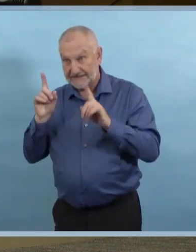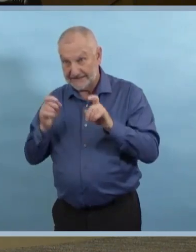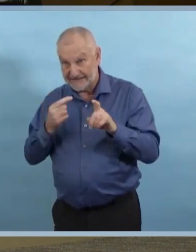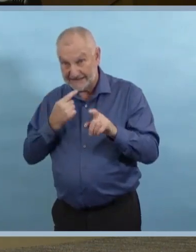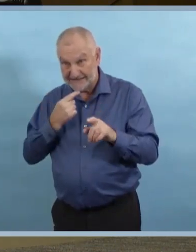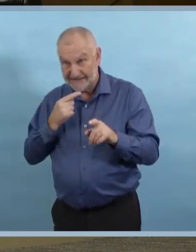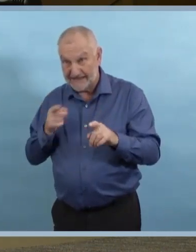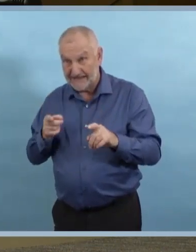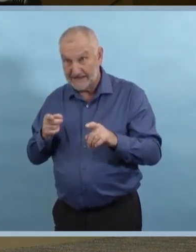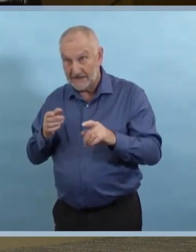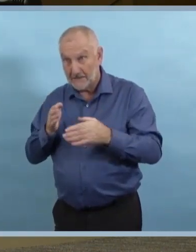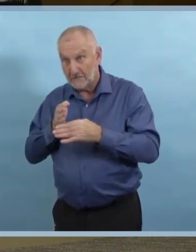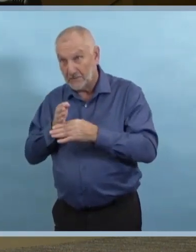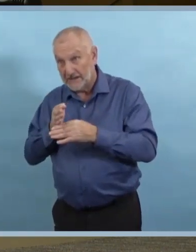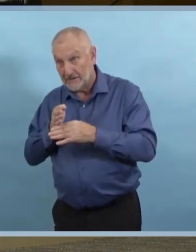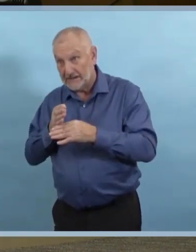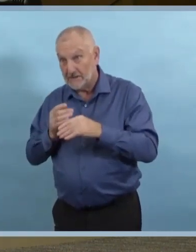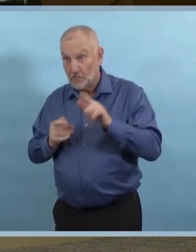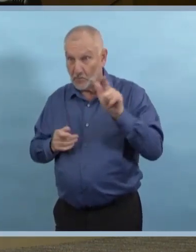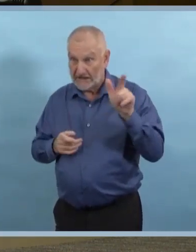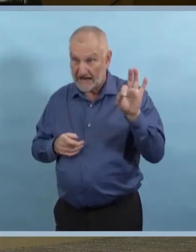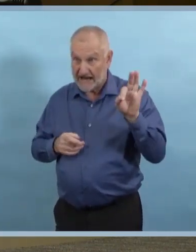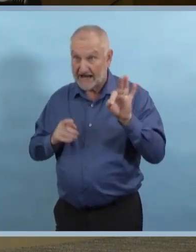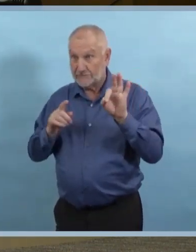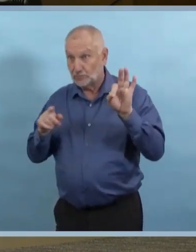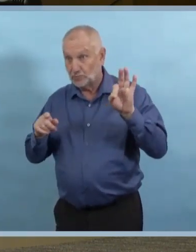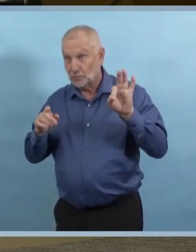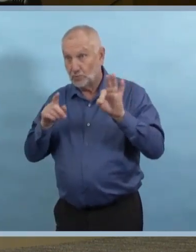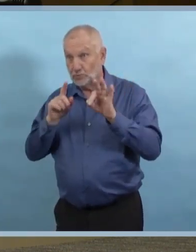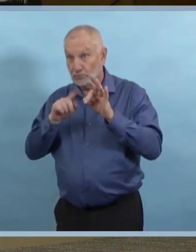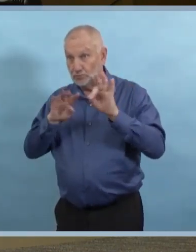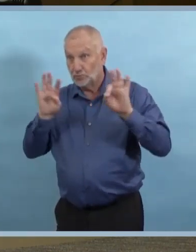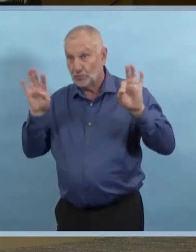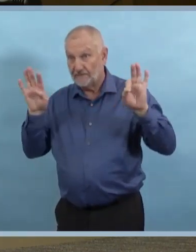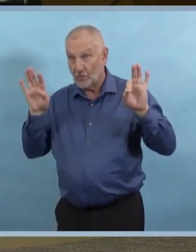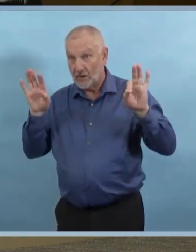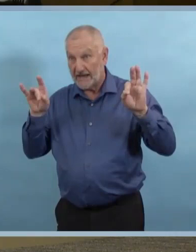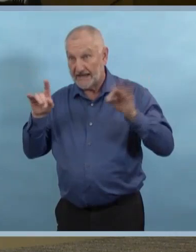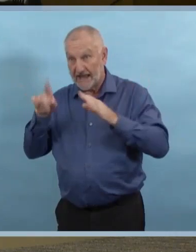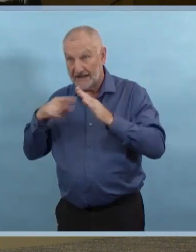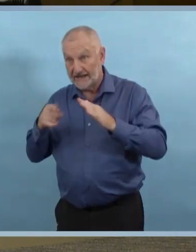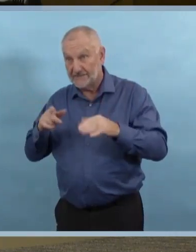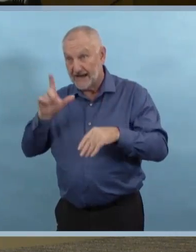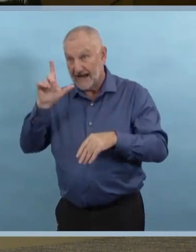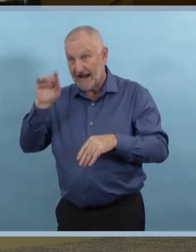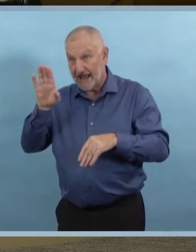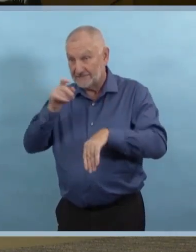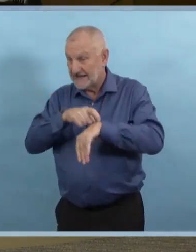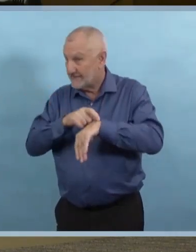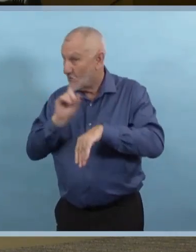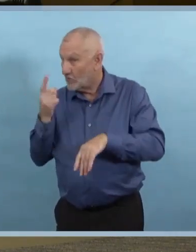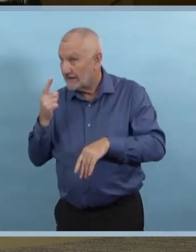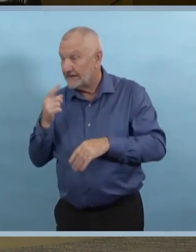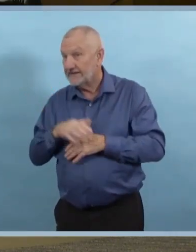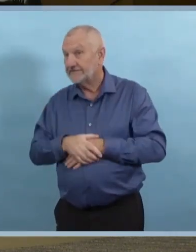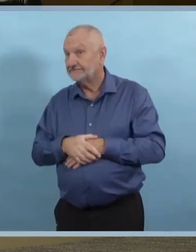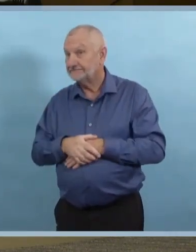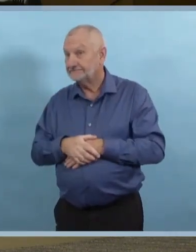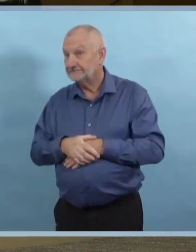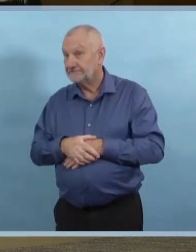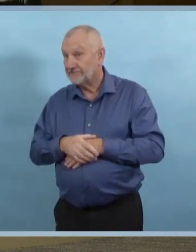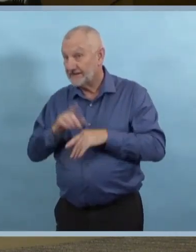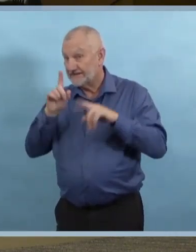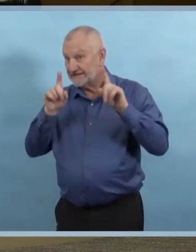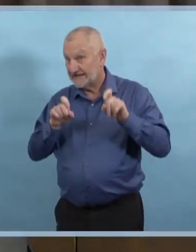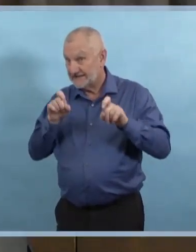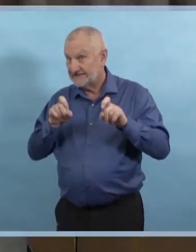transport. Alors, quelle est la distance de transport et le délai? C'est une très bonne question. À